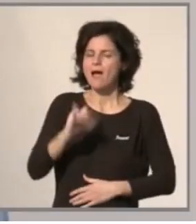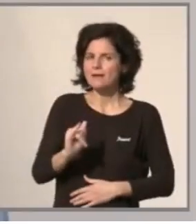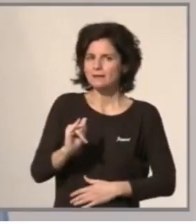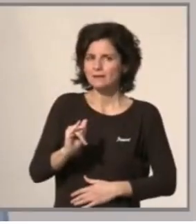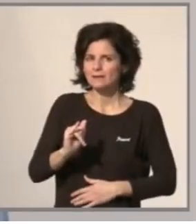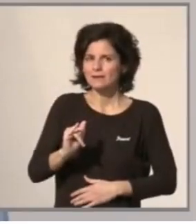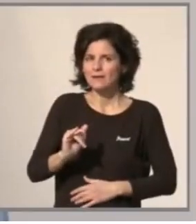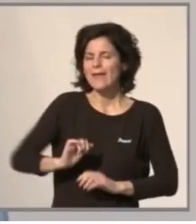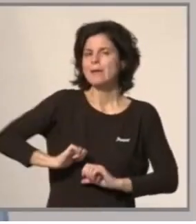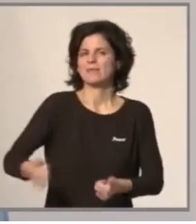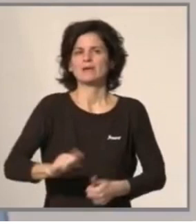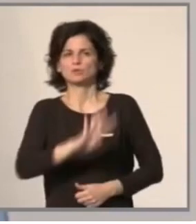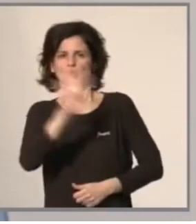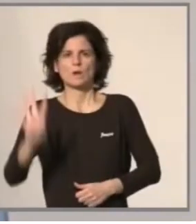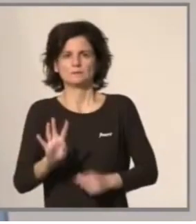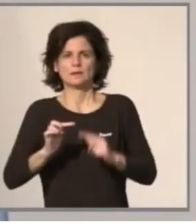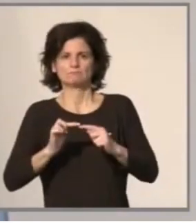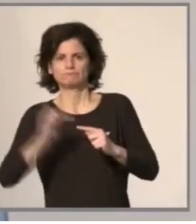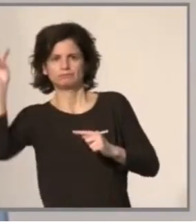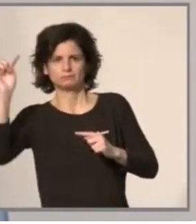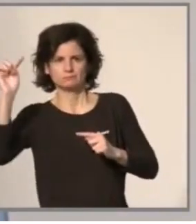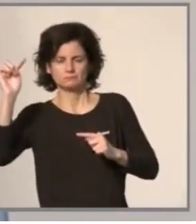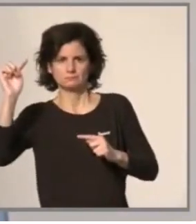I no estem per a una quarta.